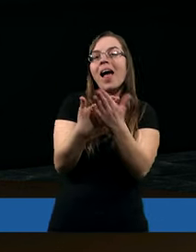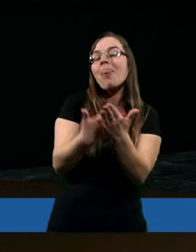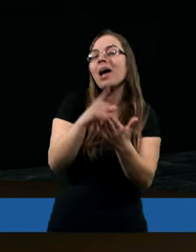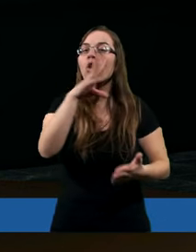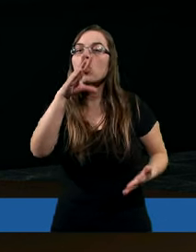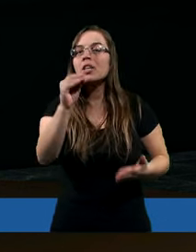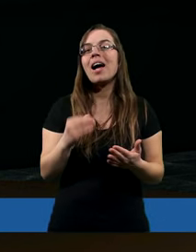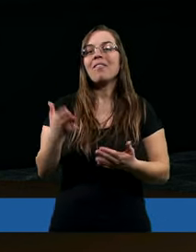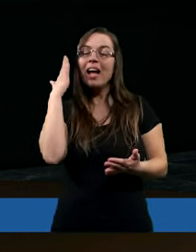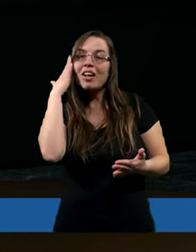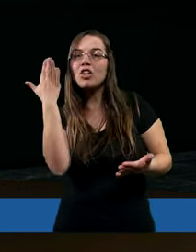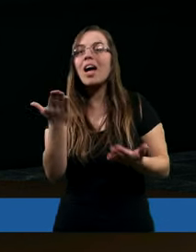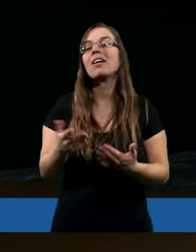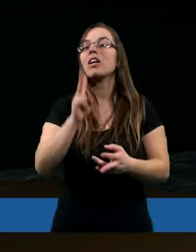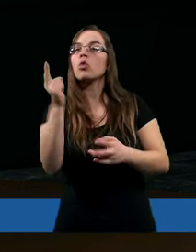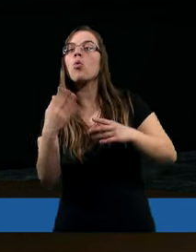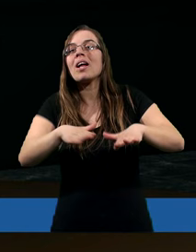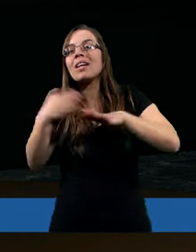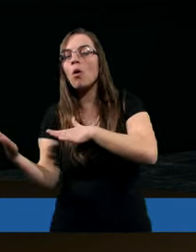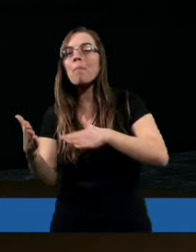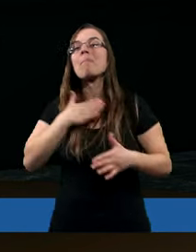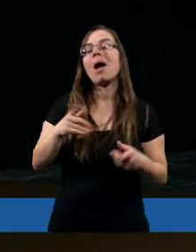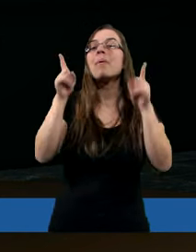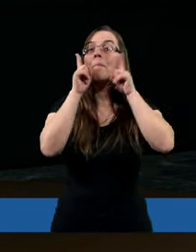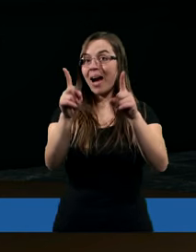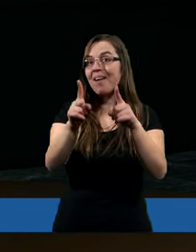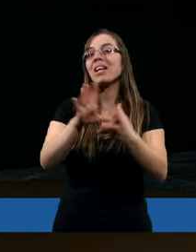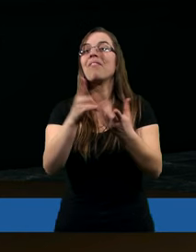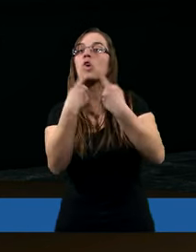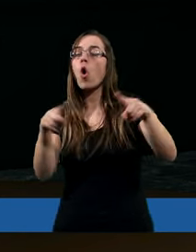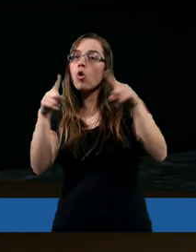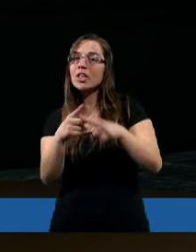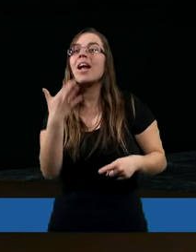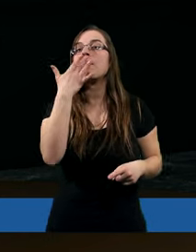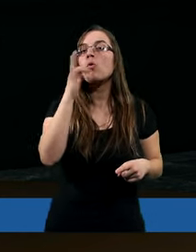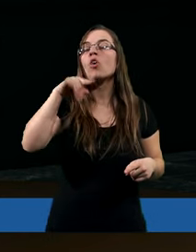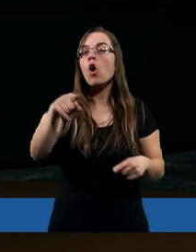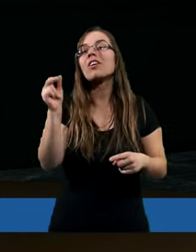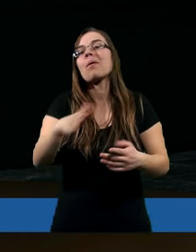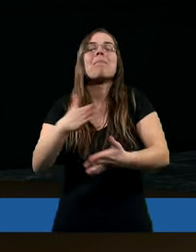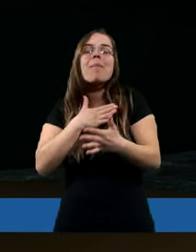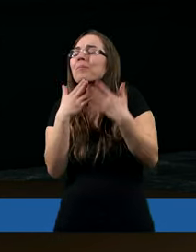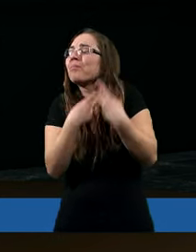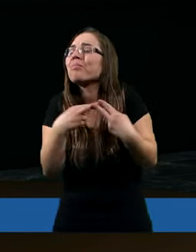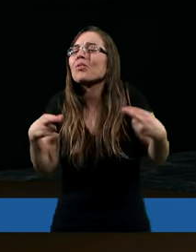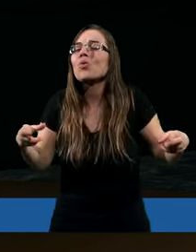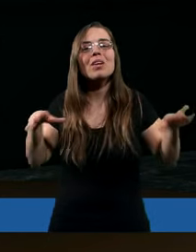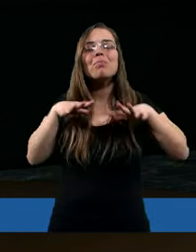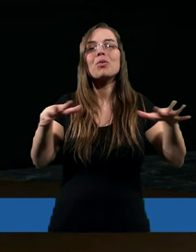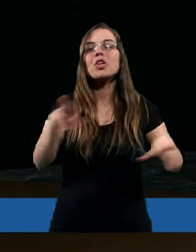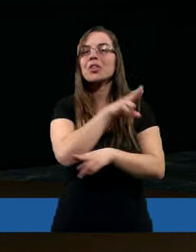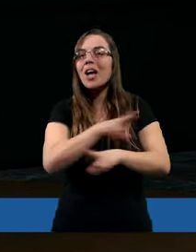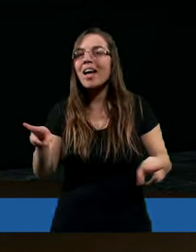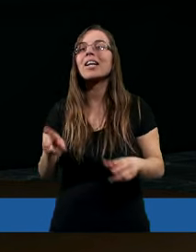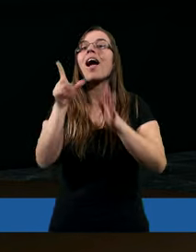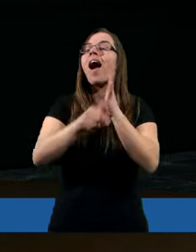wiecie, z jednej strony mamy prawdę w Kościele, mówimy o tym, że mamy prawdę, mamy różne rzeczy, ale z